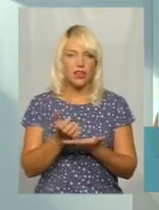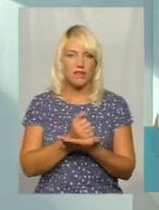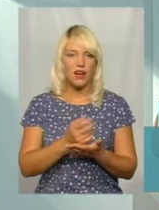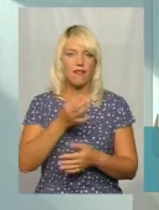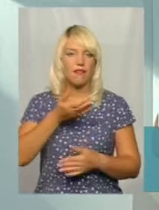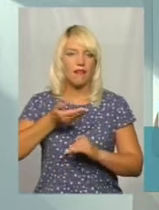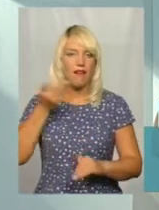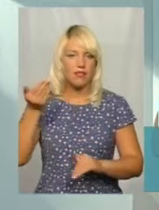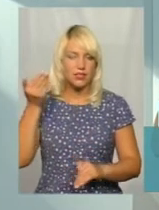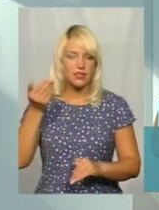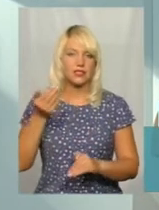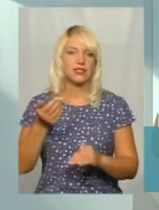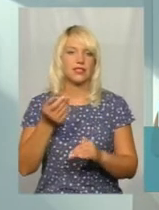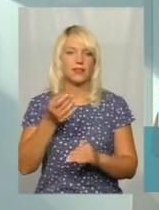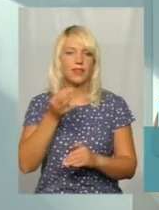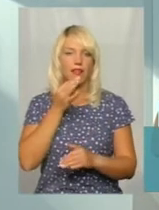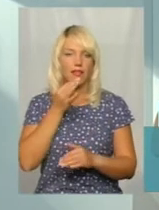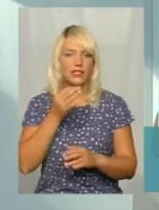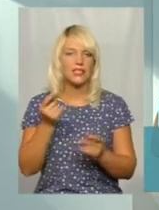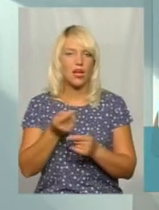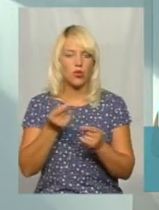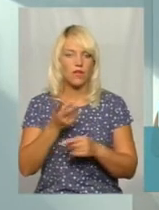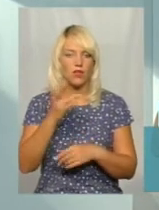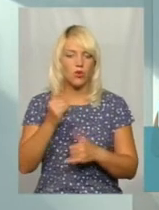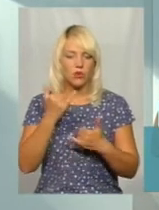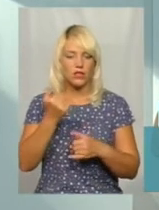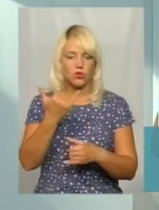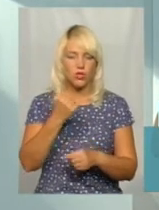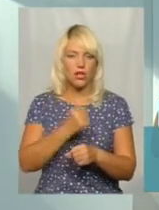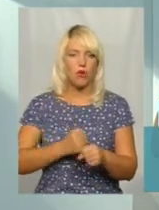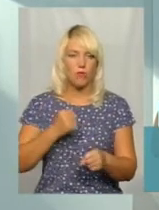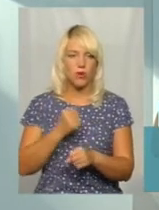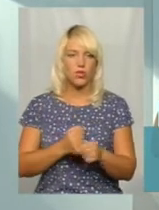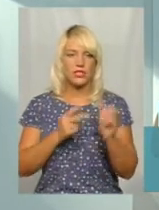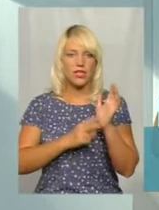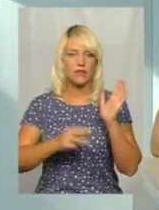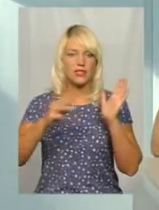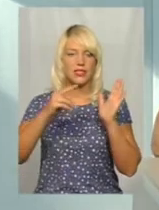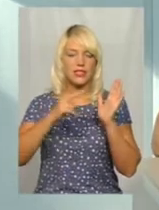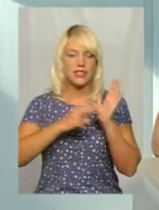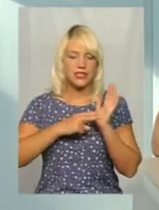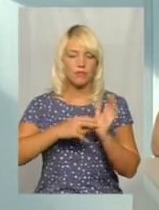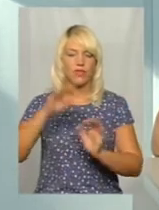в нас зібрано, обмолочено 77% площ.